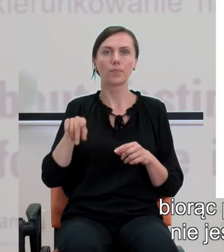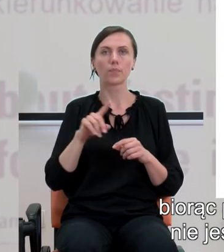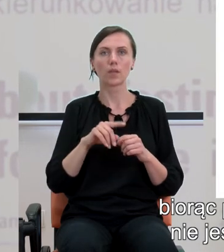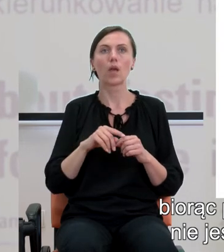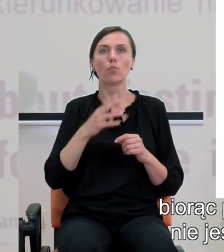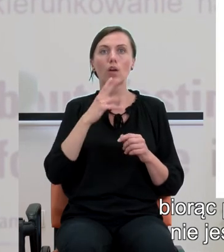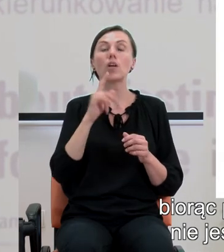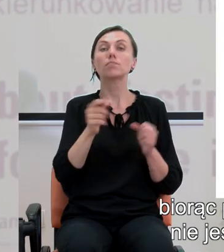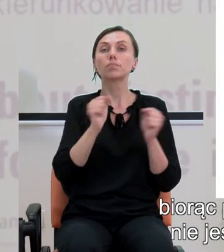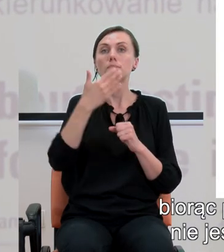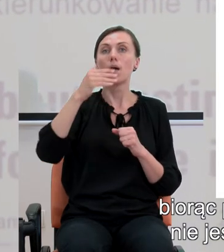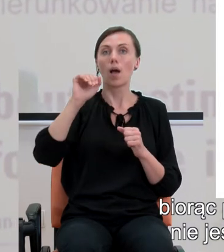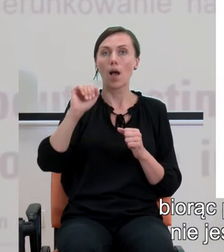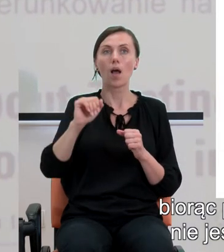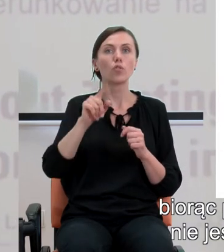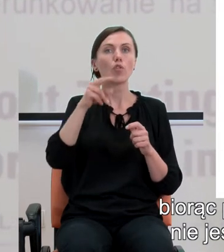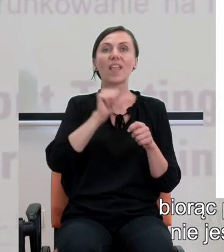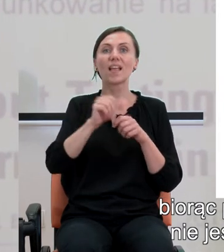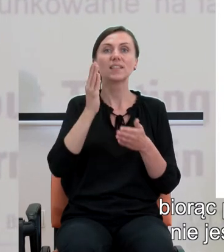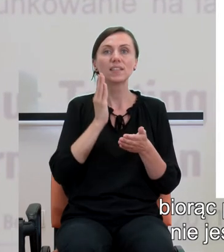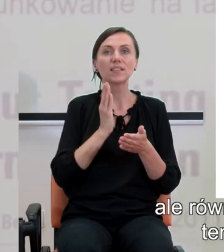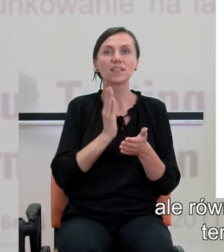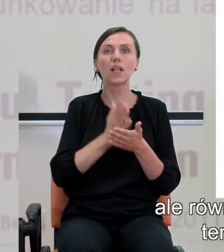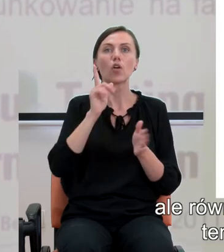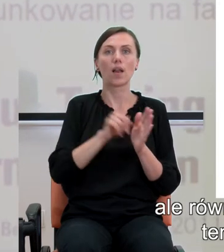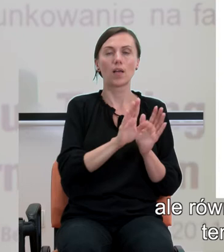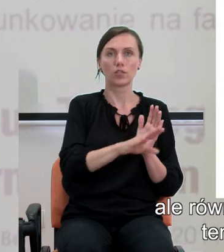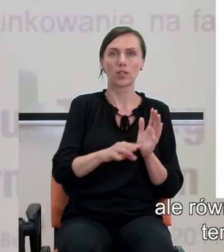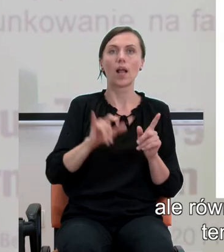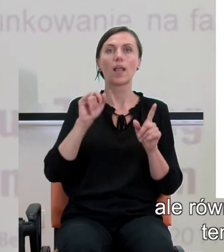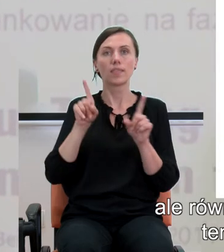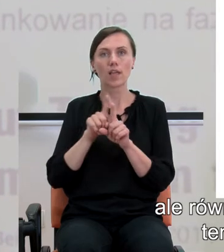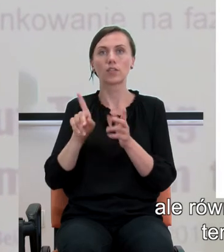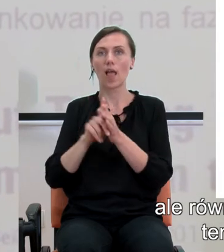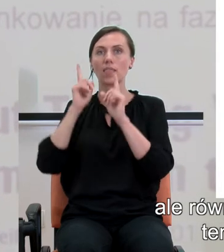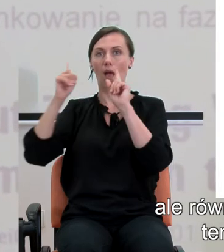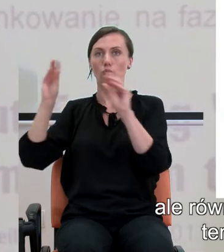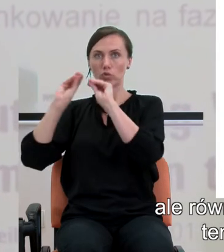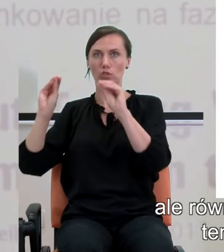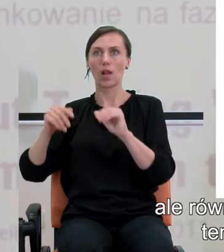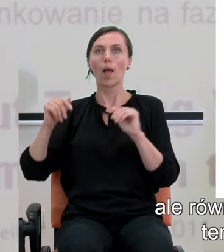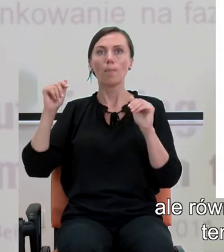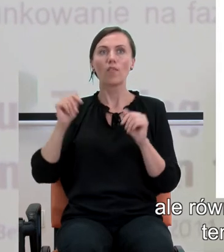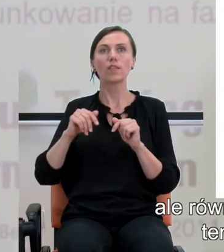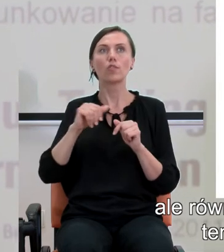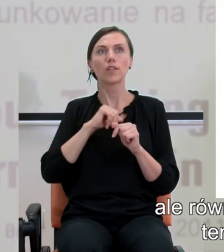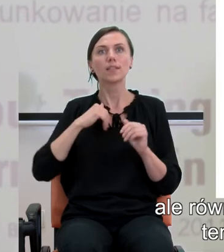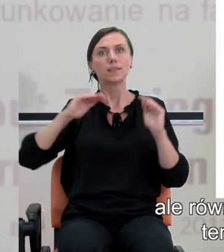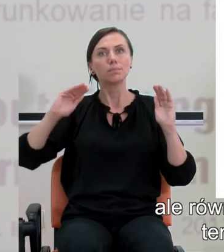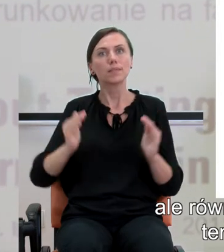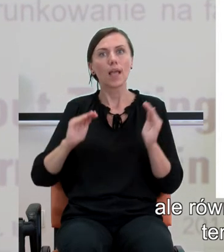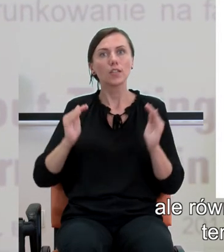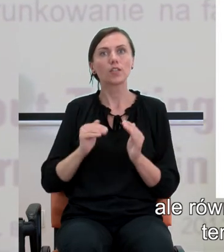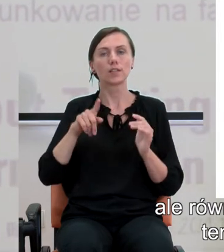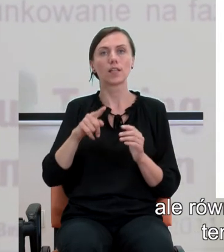lęk przed matematyką nie jest tylko czymś, czego doświadczają dzieci, ale również nauczyciele powinno się poskramiać w cudzysłowie ten lęk